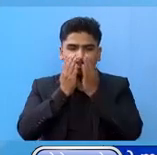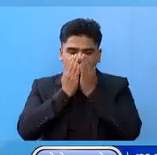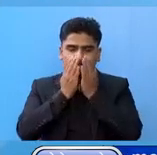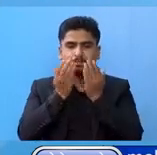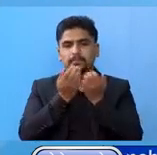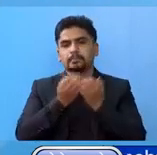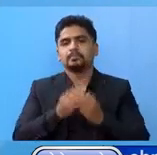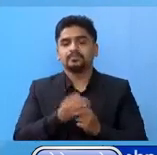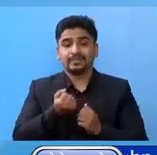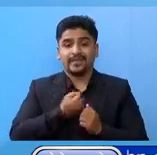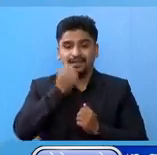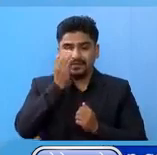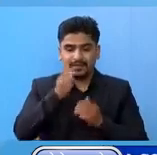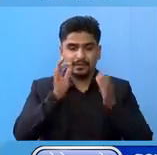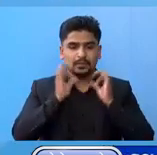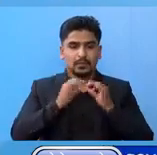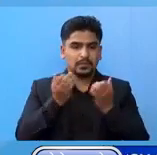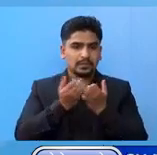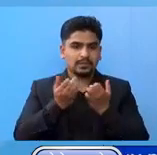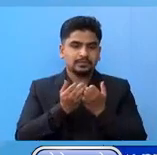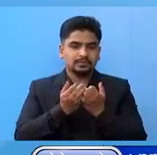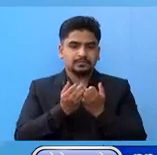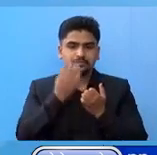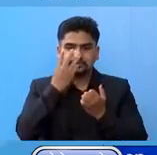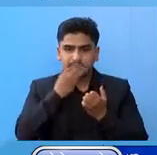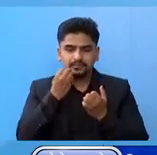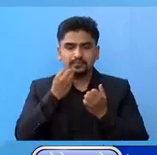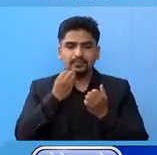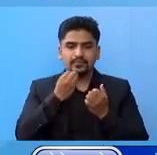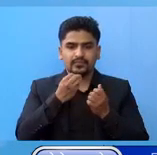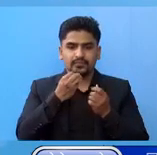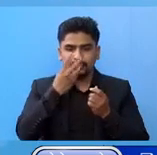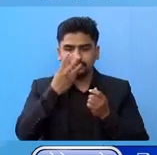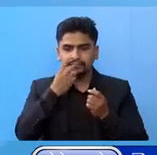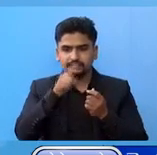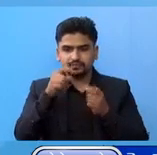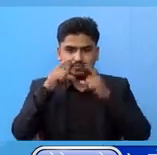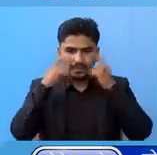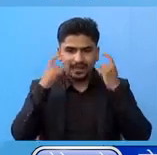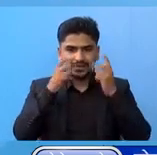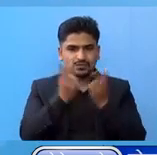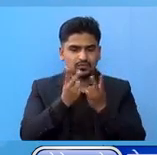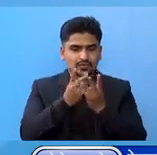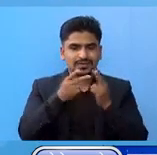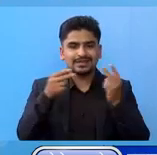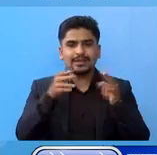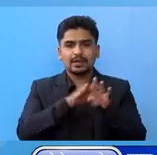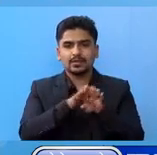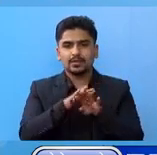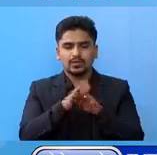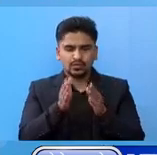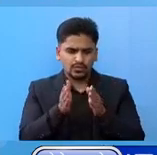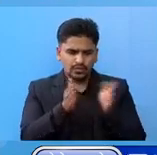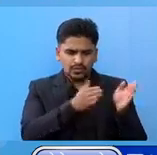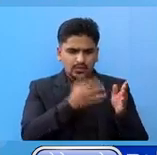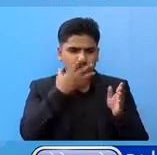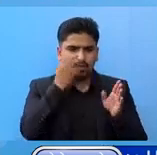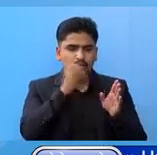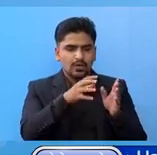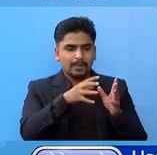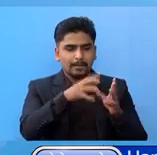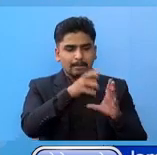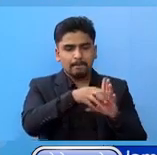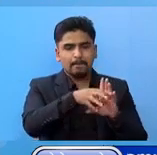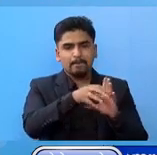छपने। आफुले प्रियोक गर्येको टिश्यू, पेपर, रुमाल, मास, जत्ता, समागरियरू छुट्टे फोर फालने